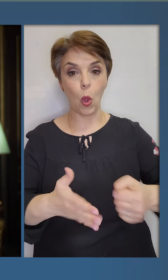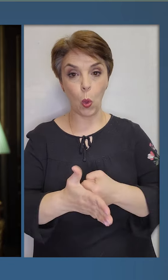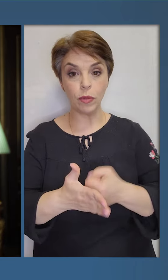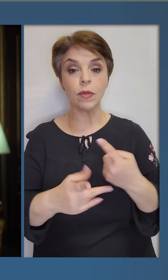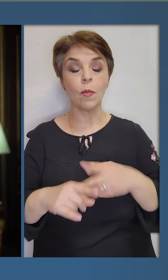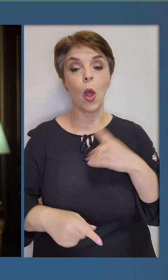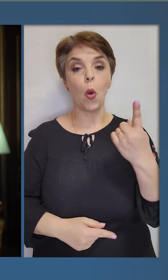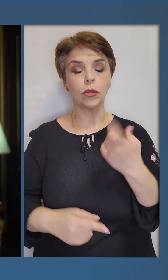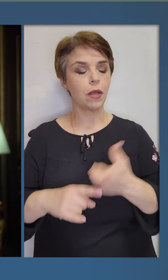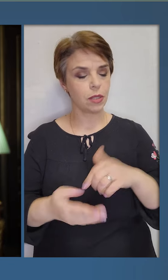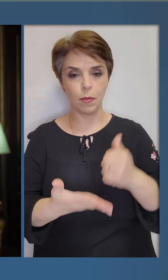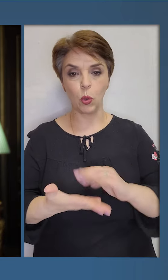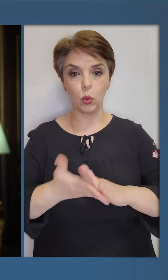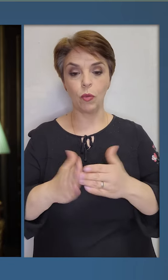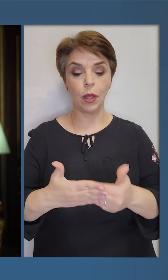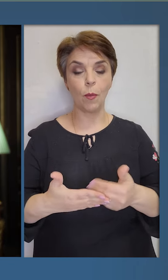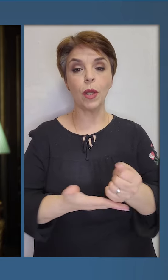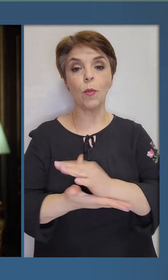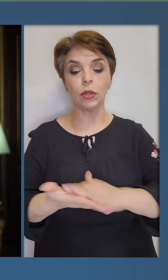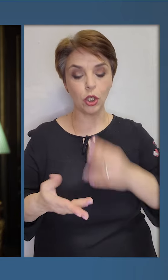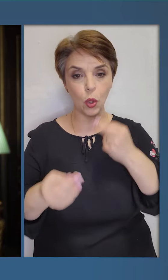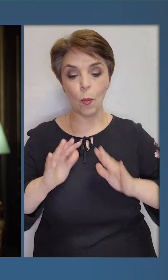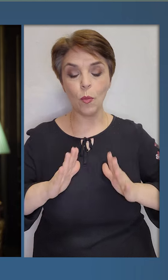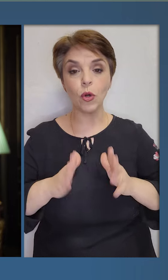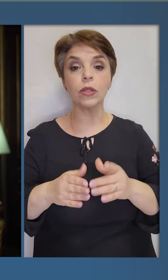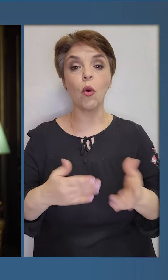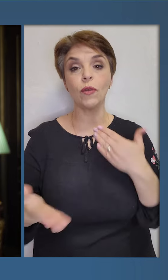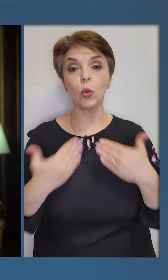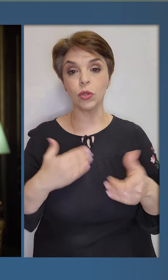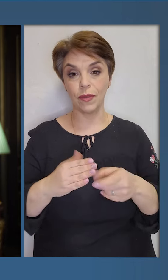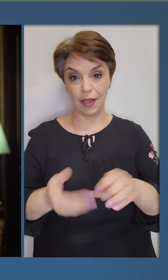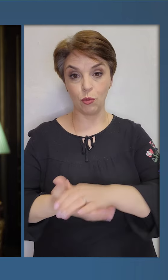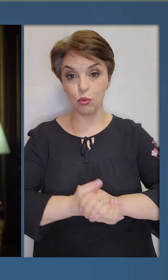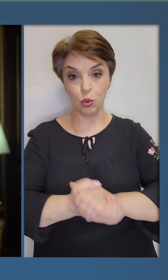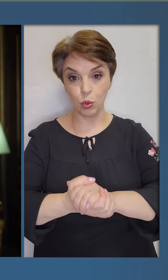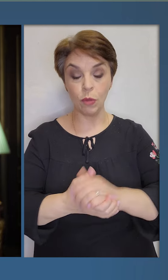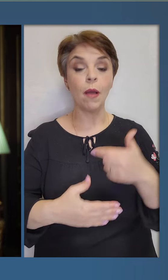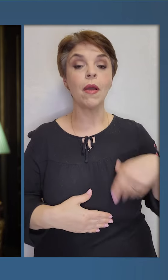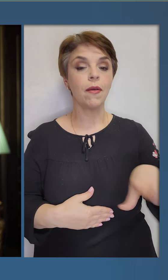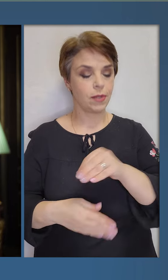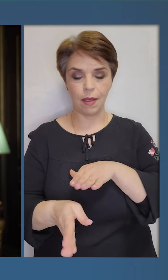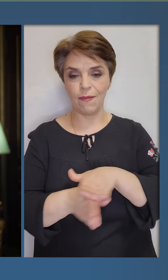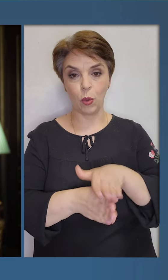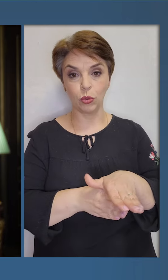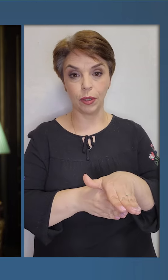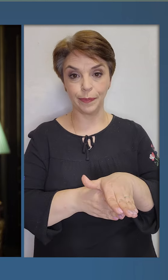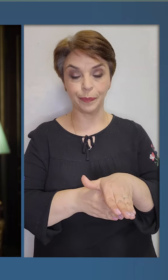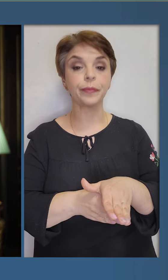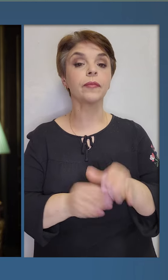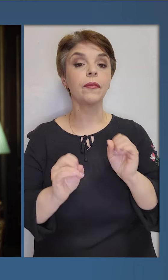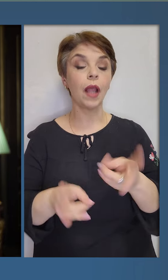лобізм. Це була одна з передумов для подальшого прогресу у відноснах з Євросоюзом. Ми все виконали.